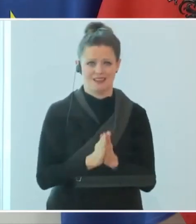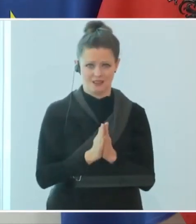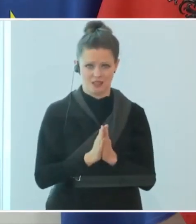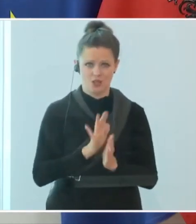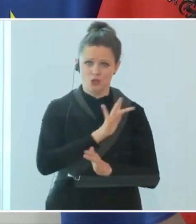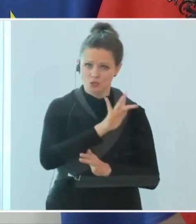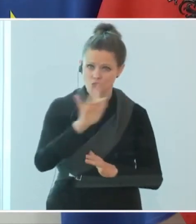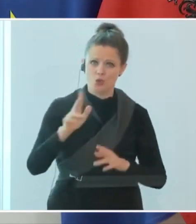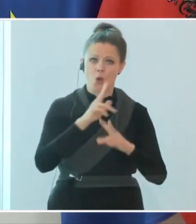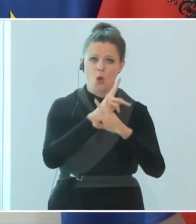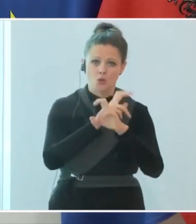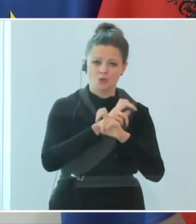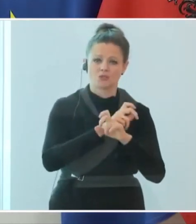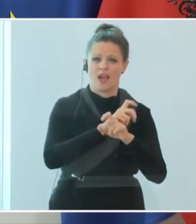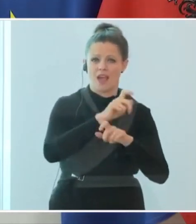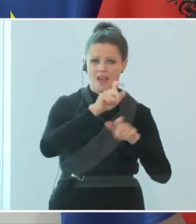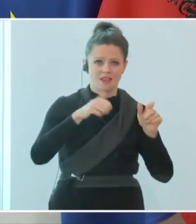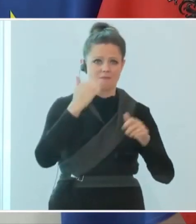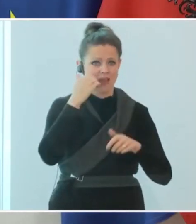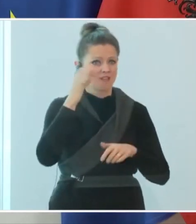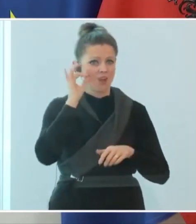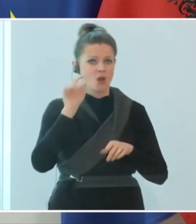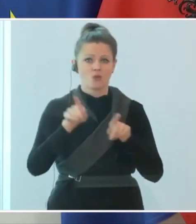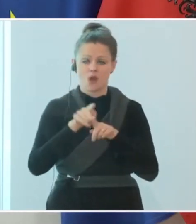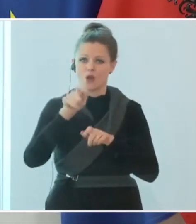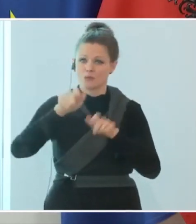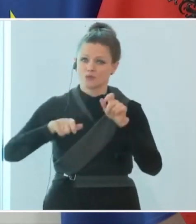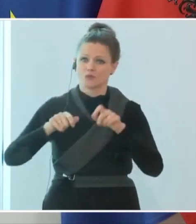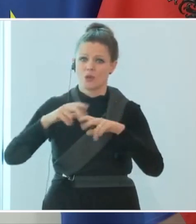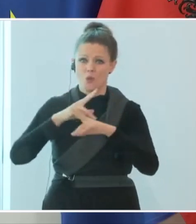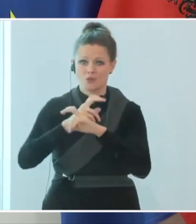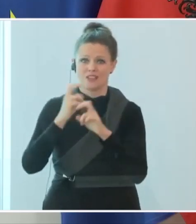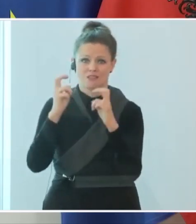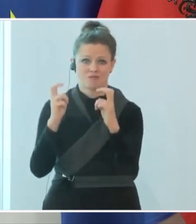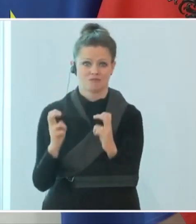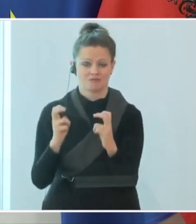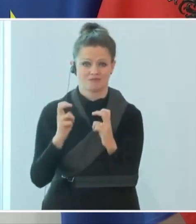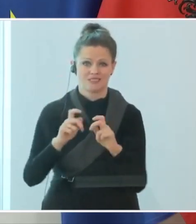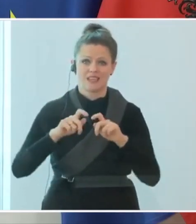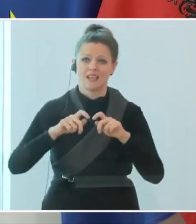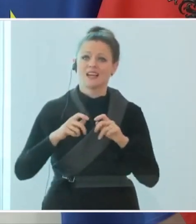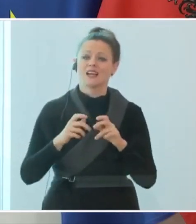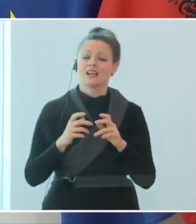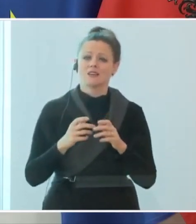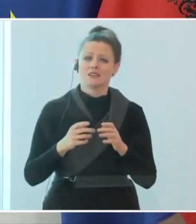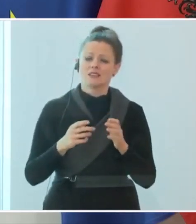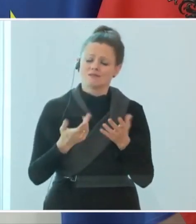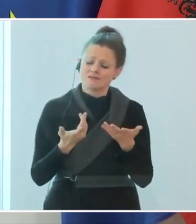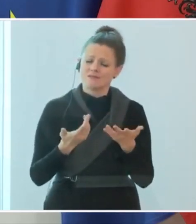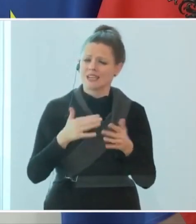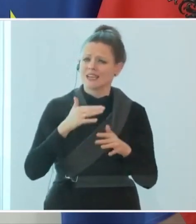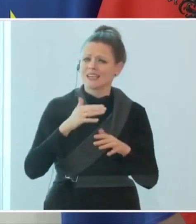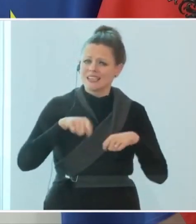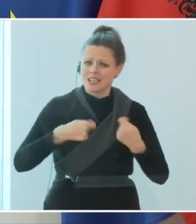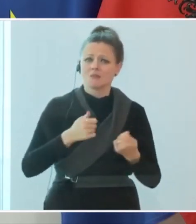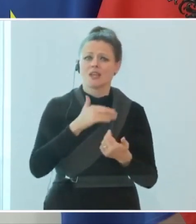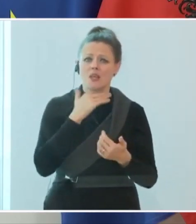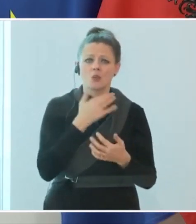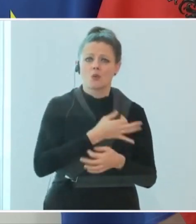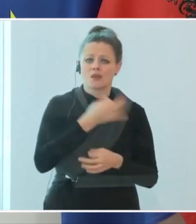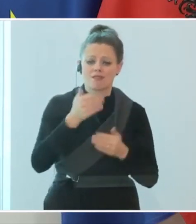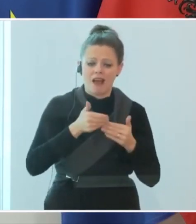Österreicherinnen und Österreicher und Menschen, die in Österreich leben, es wird genug Tage Möglichkeit geben, einkaufen zu können.